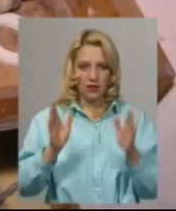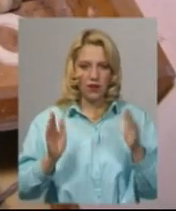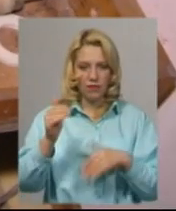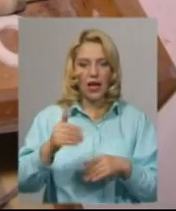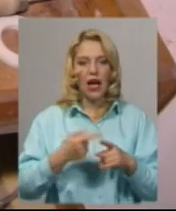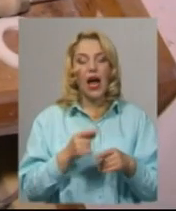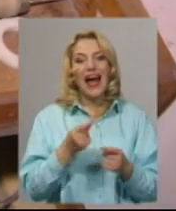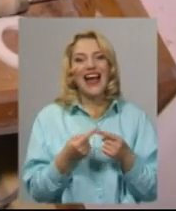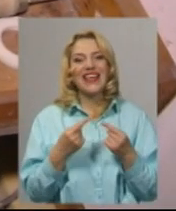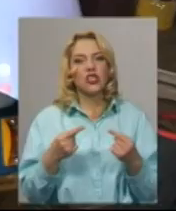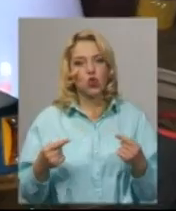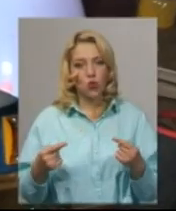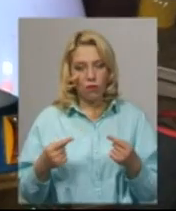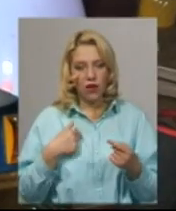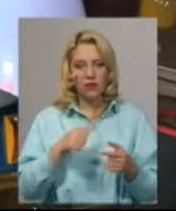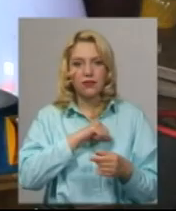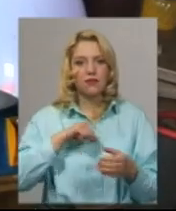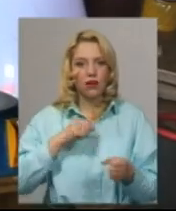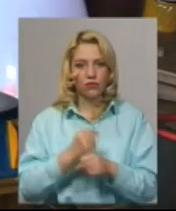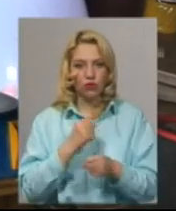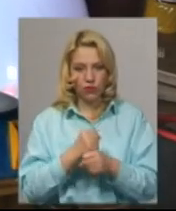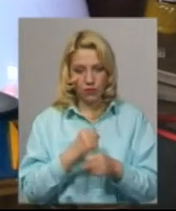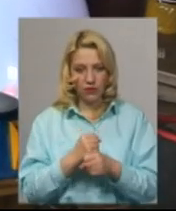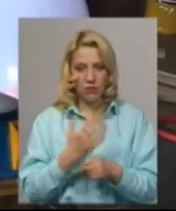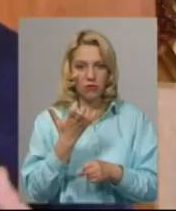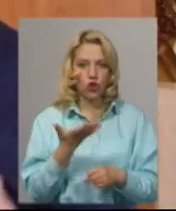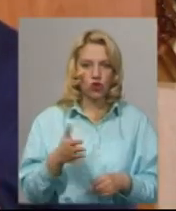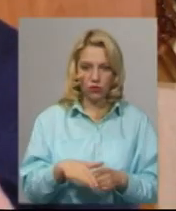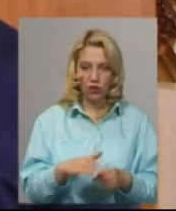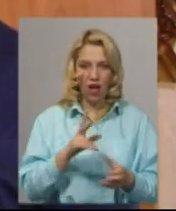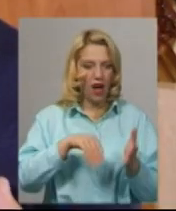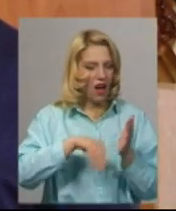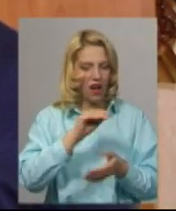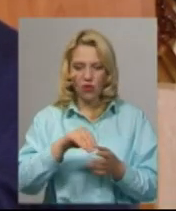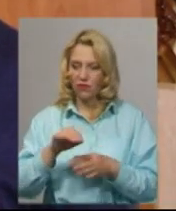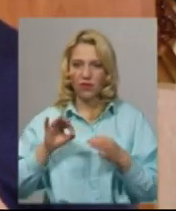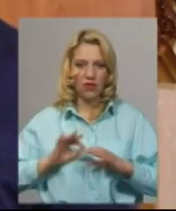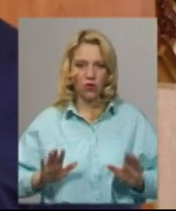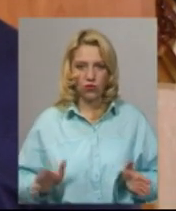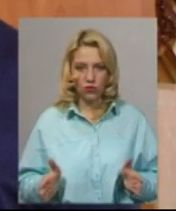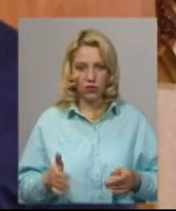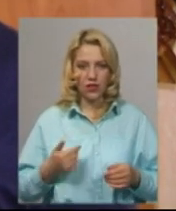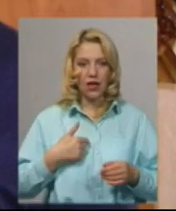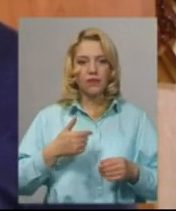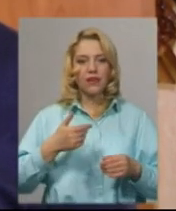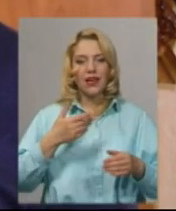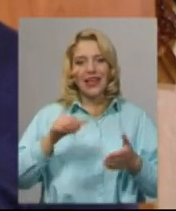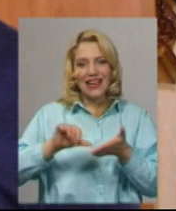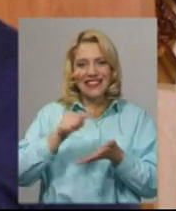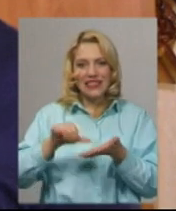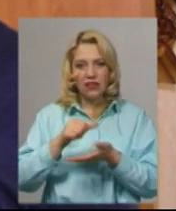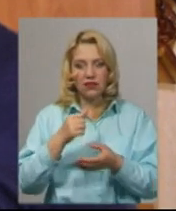Козак. Всього змайстрував 500 інструментів. Купленими майже не користуються. Кожен майстер робить різець під себе.